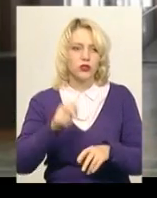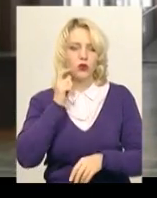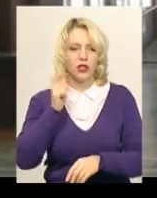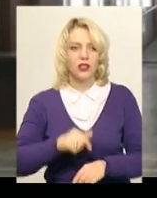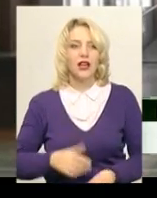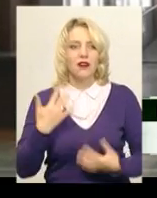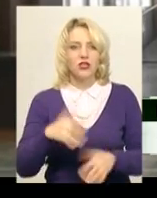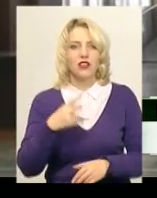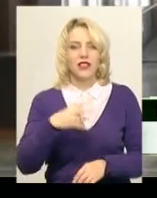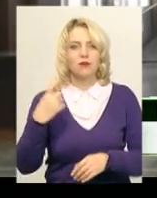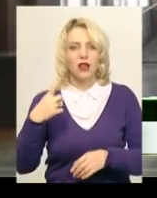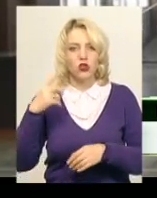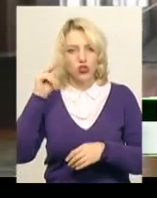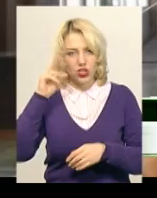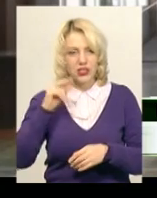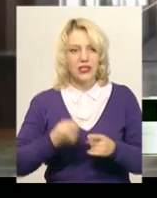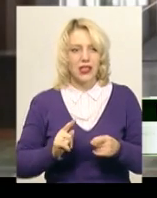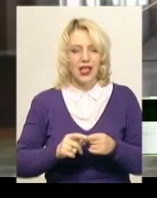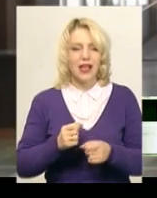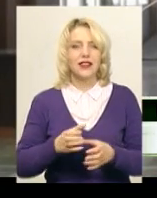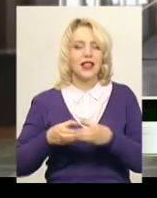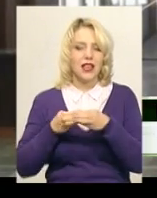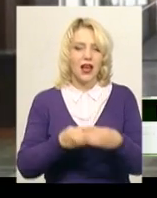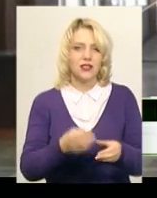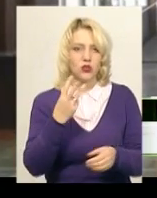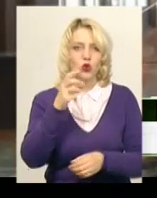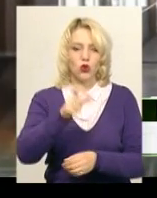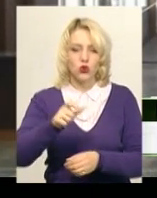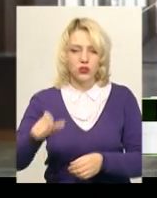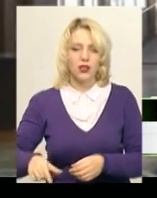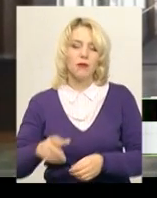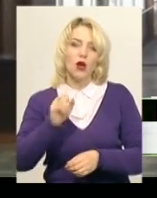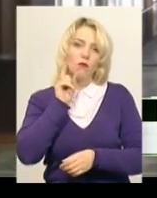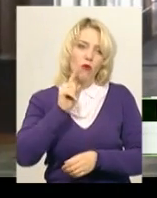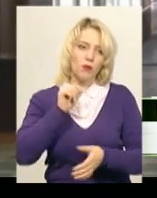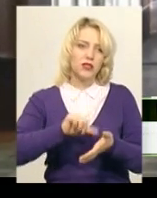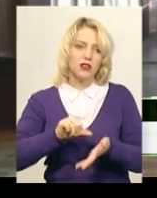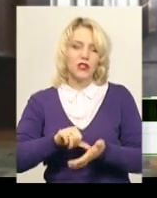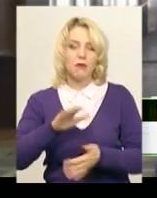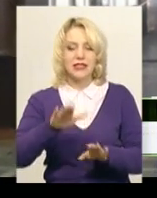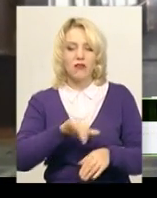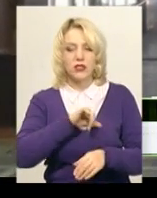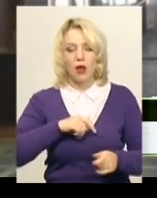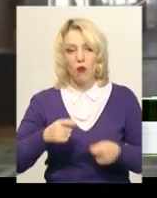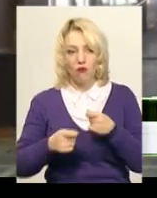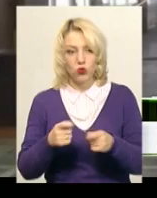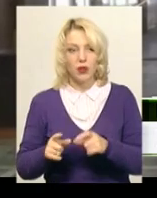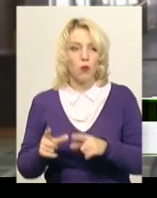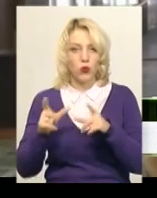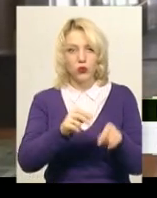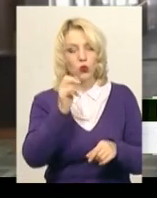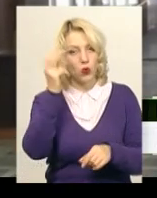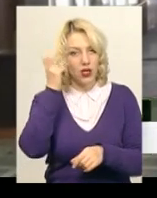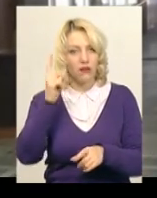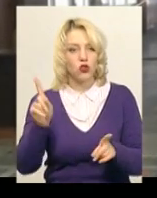21-го числа делегація з трьох осіб, як із молоді, так і з представників місцевого самоврядування поїдуть в Київ для того, щоб